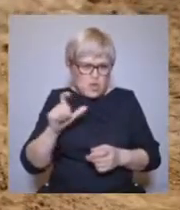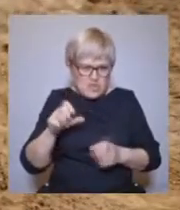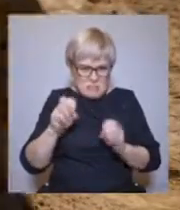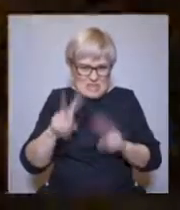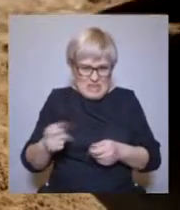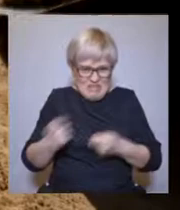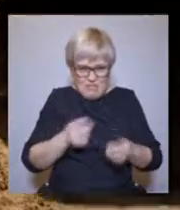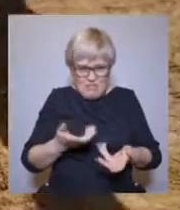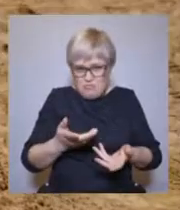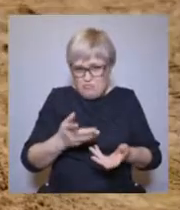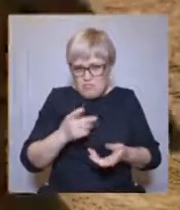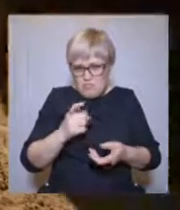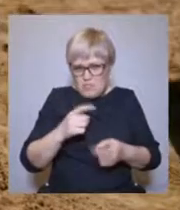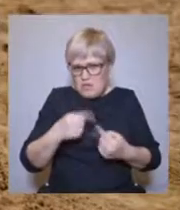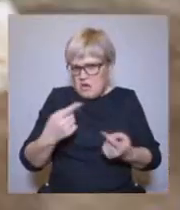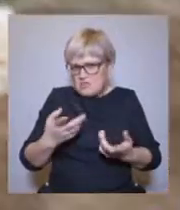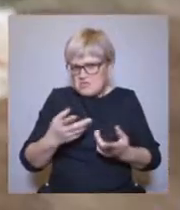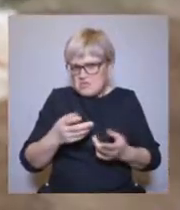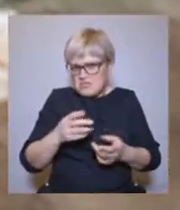фрагментов керамики.